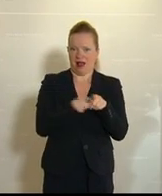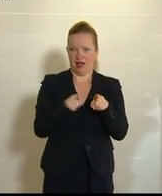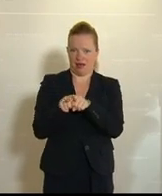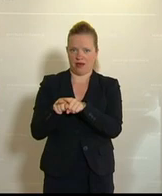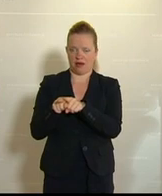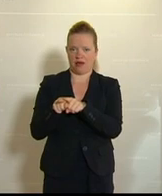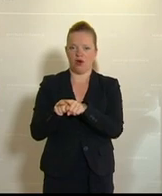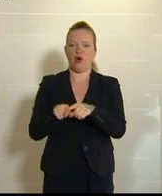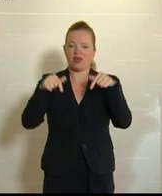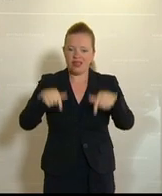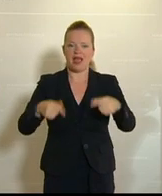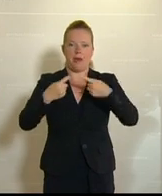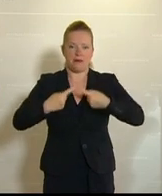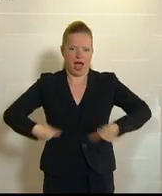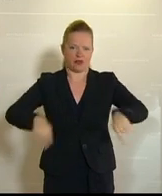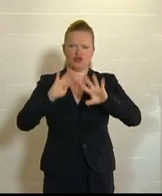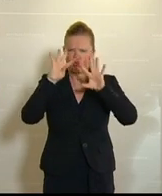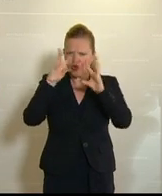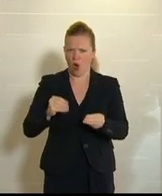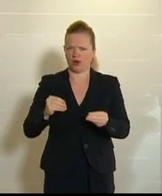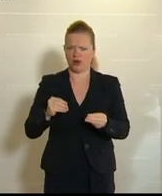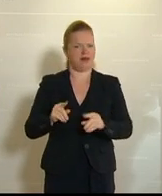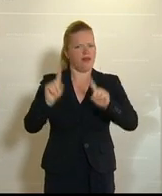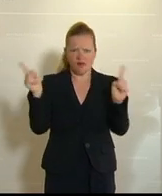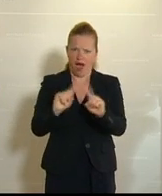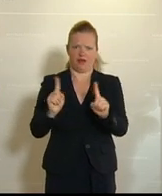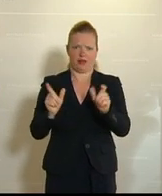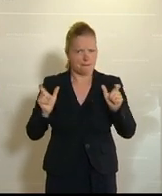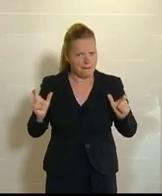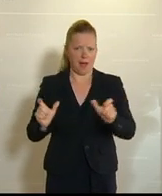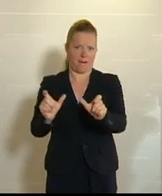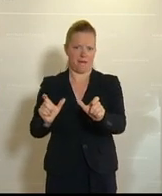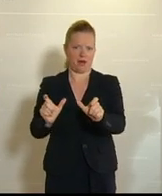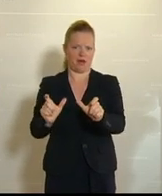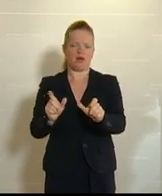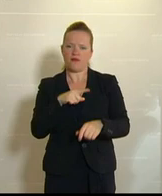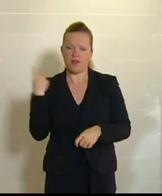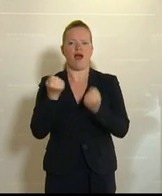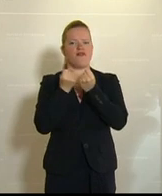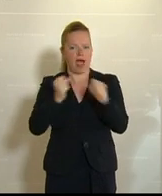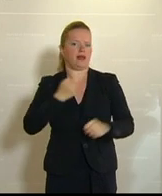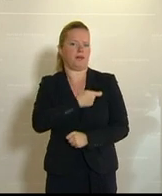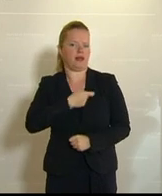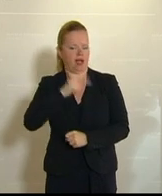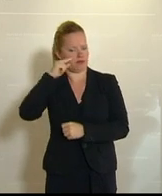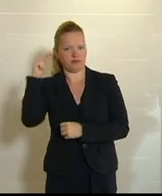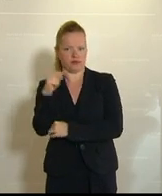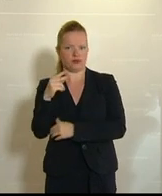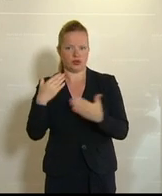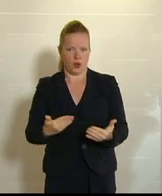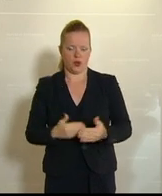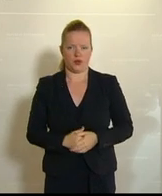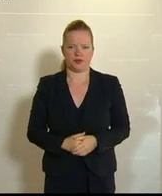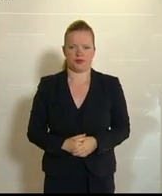haben in unserem schönen Land überhaupt gar nichts verloren. Das ist zumindest unser freiheitlicher Ansatz bei diesen Dingen.